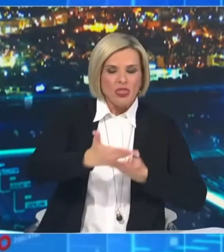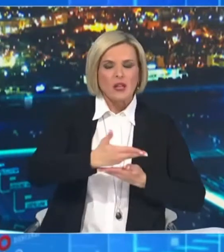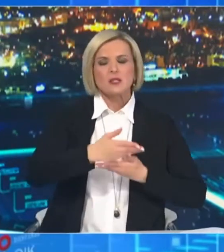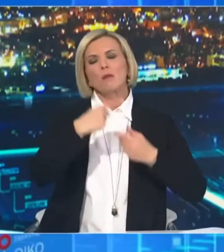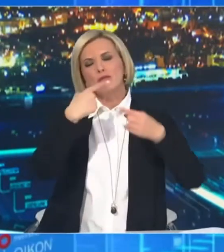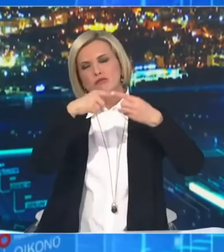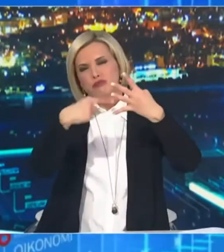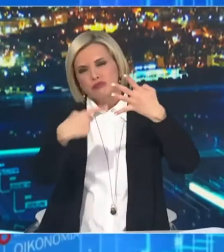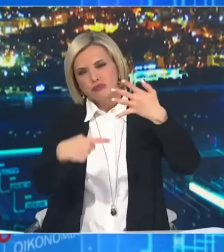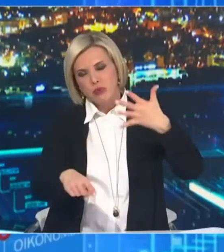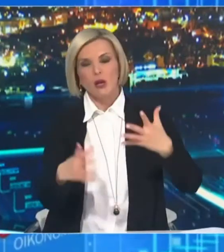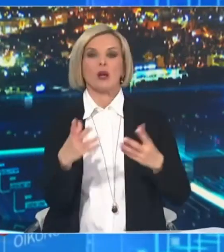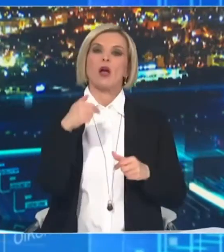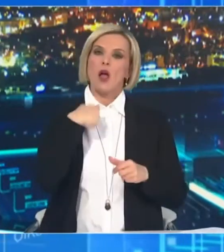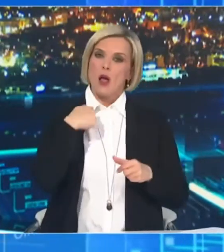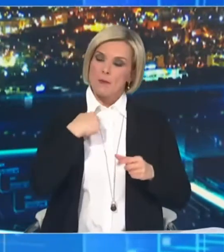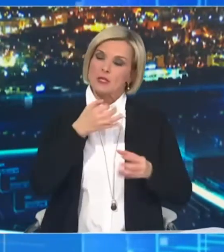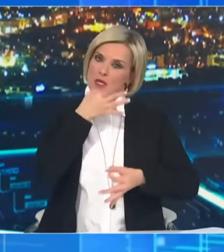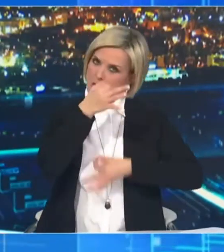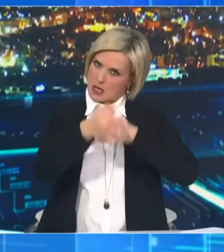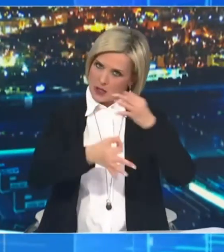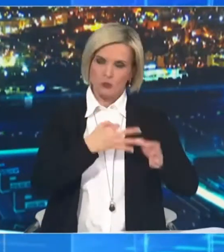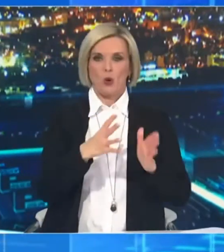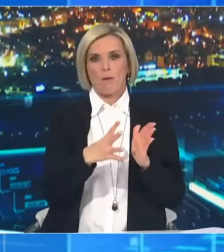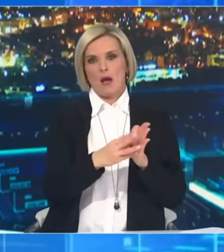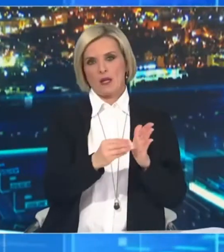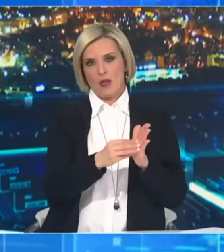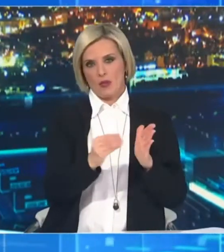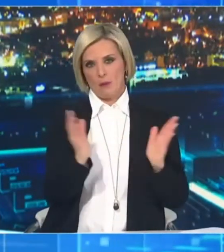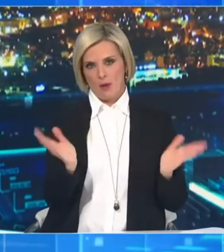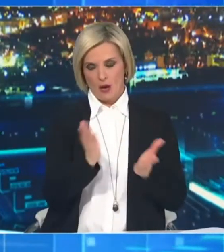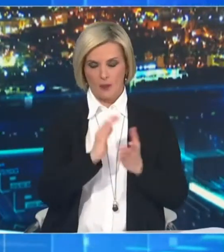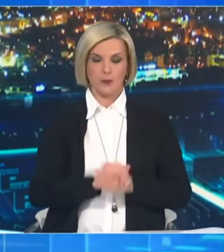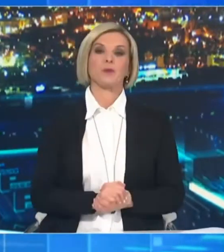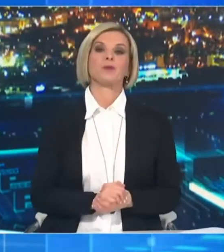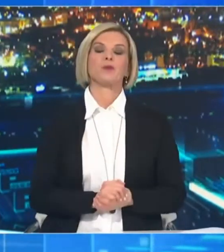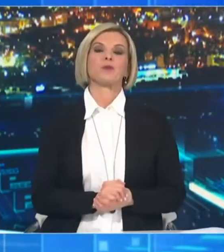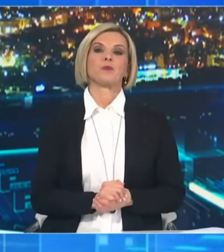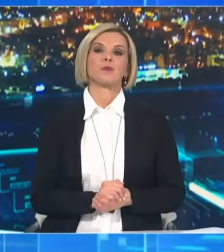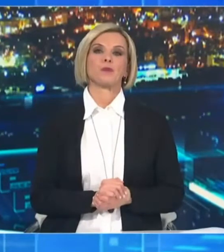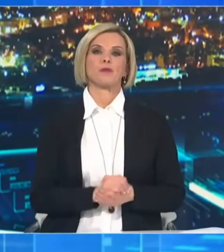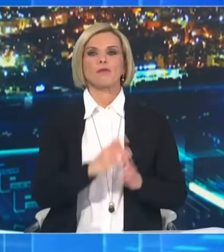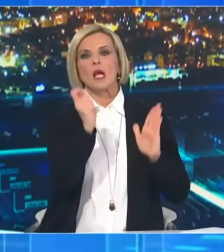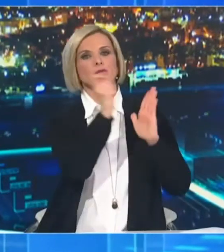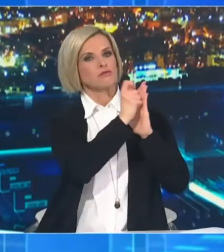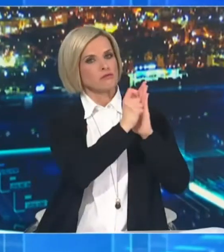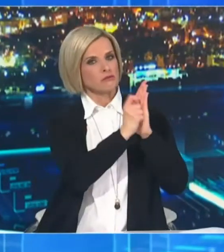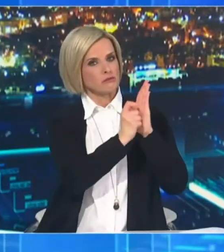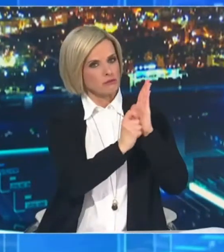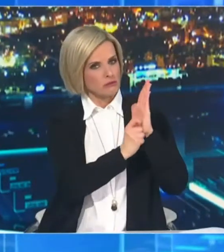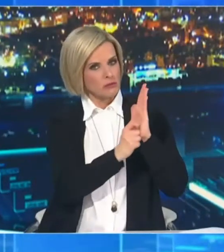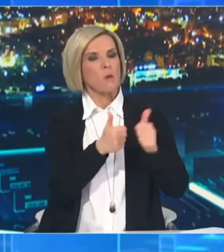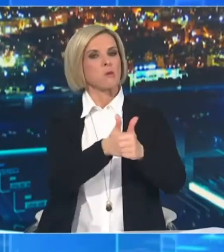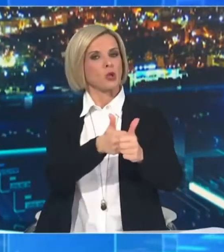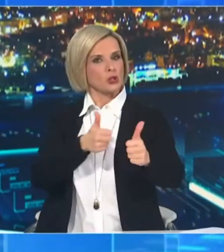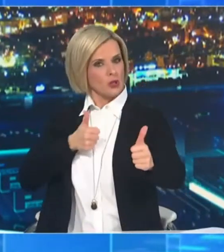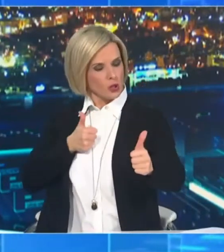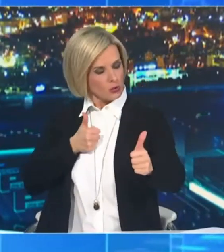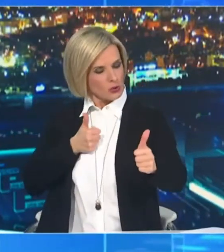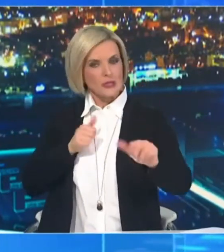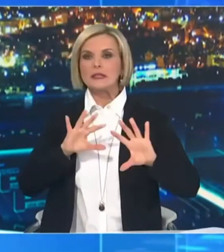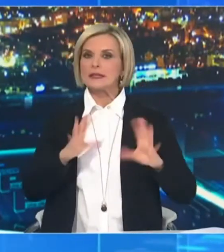αυξημένου κινδύνου, θα μου επιτρέψετε να τα αναφέρω. Όπως έχουνε καταγραφεί στην προτεραιοποίηση,